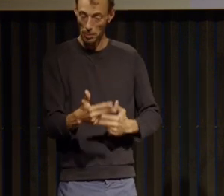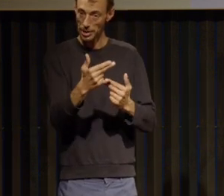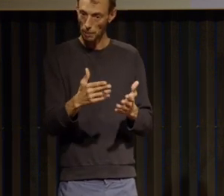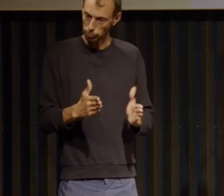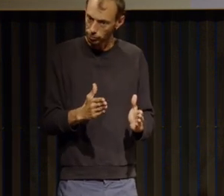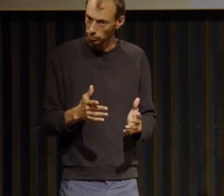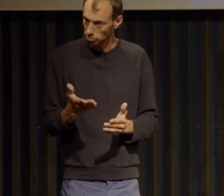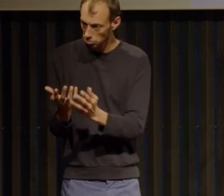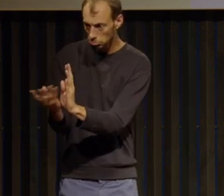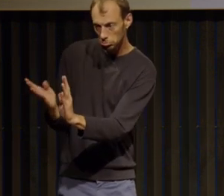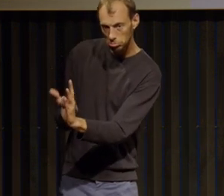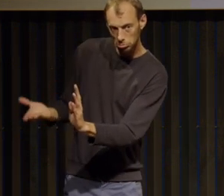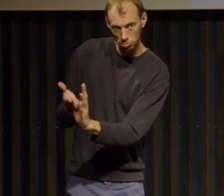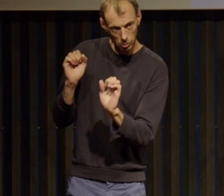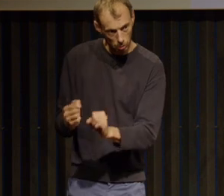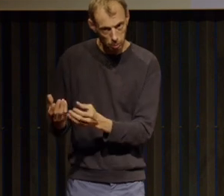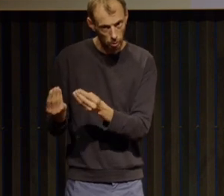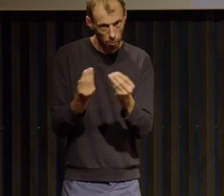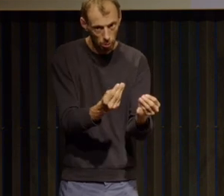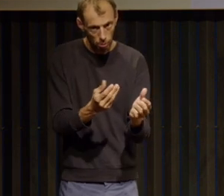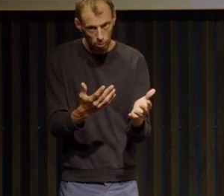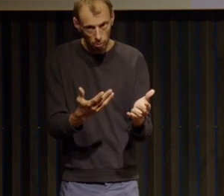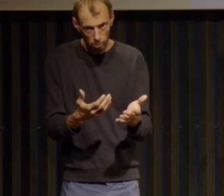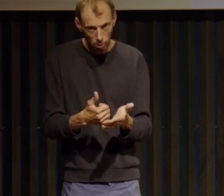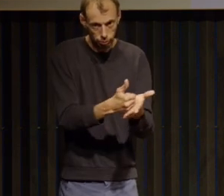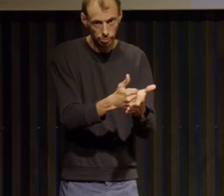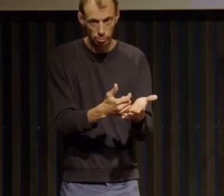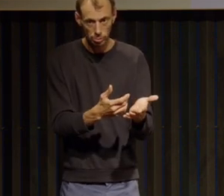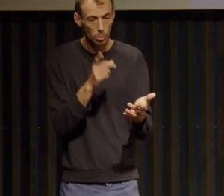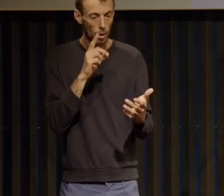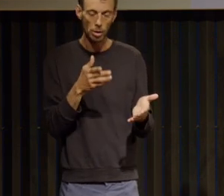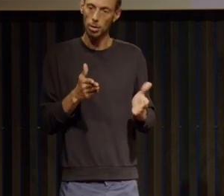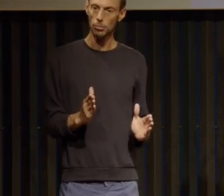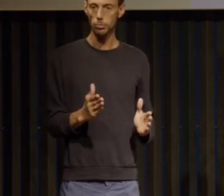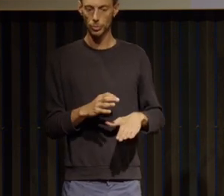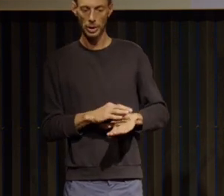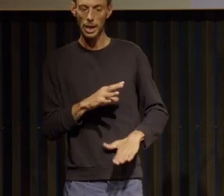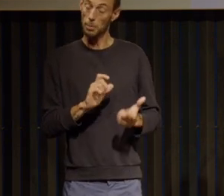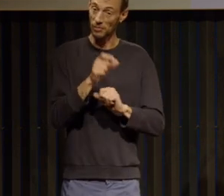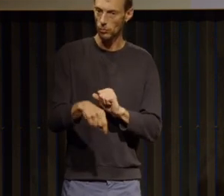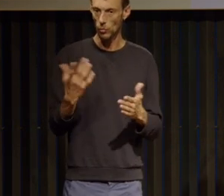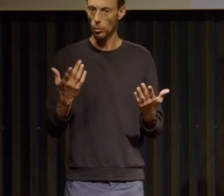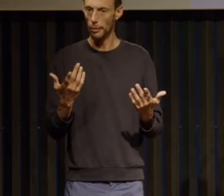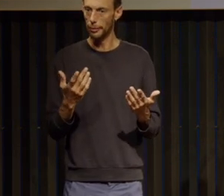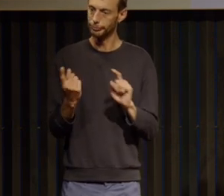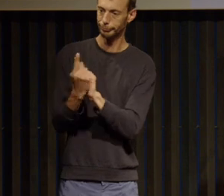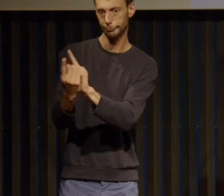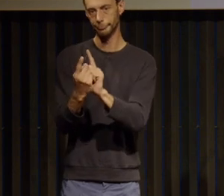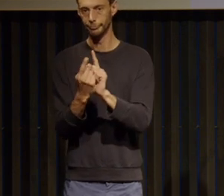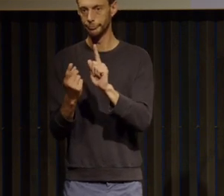cette volonté de guérison doit être suivie d'un accompagnement j'ai été tout à fait surprise aussi de voir que